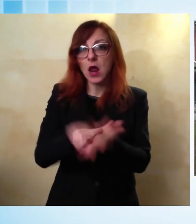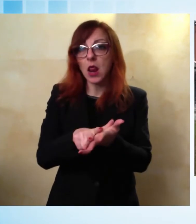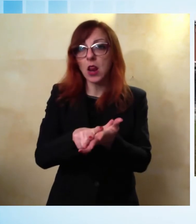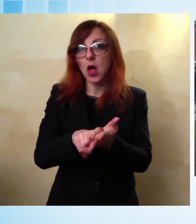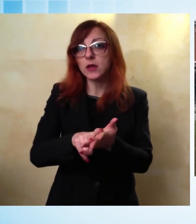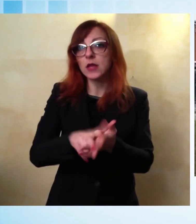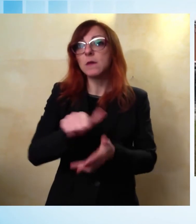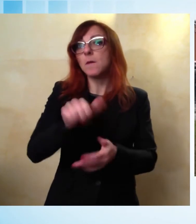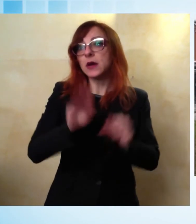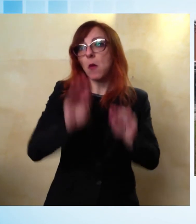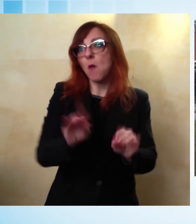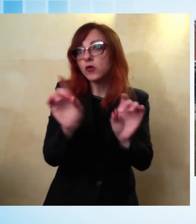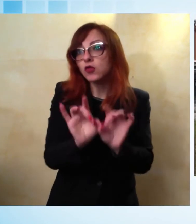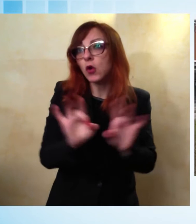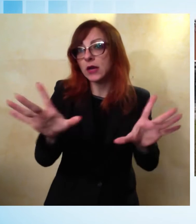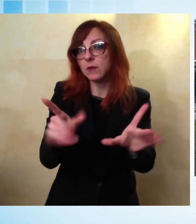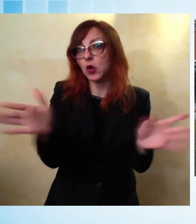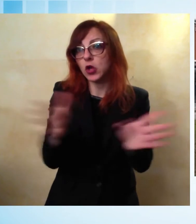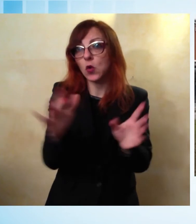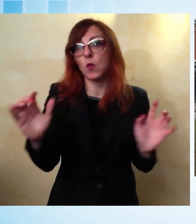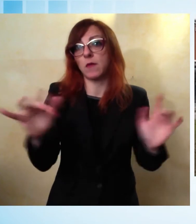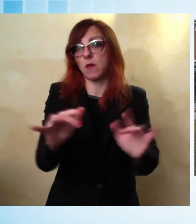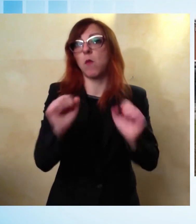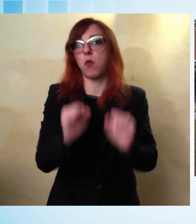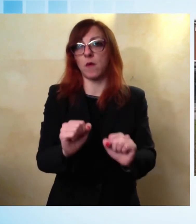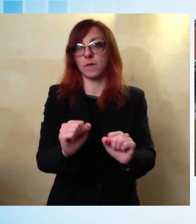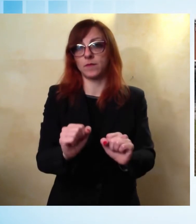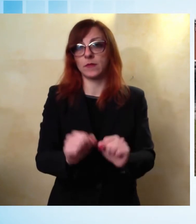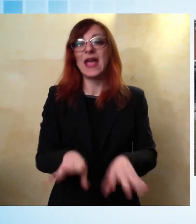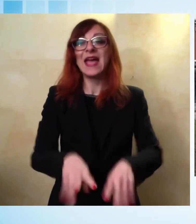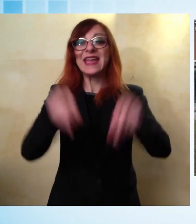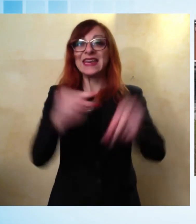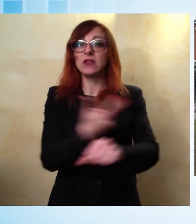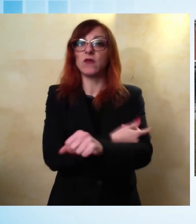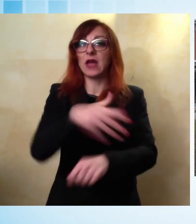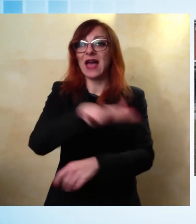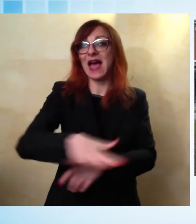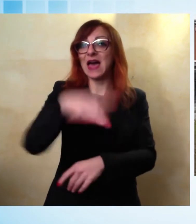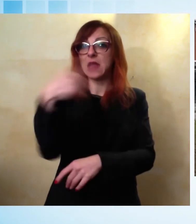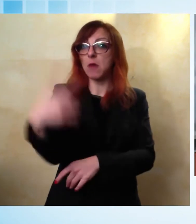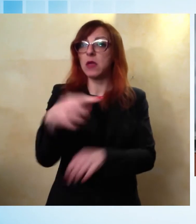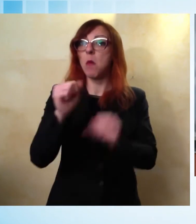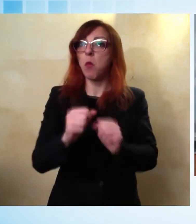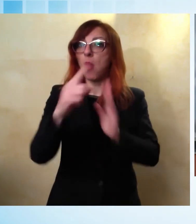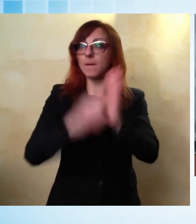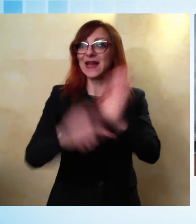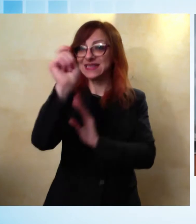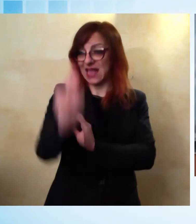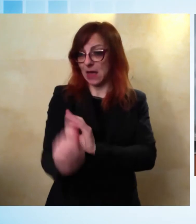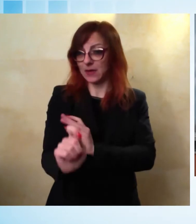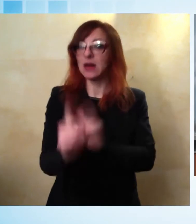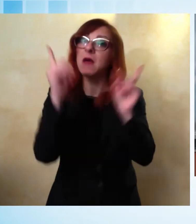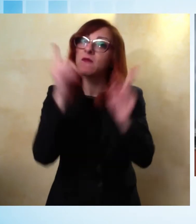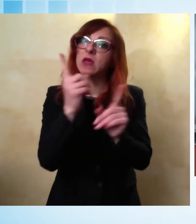L'avvio delle vaccinazioni al Polo sarebbe previsto nel mese di aprile. Tutto ovviamente dipende da quando e quanto